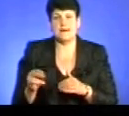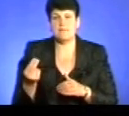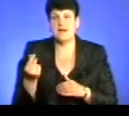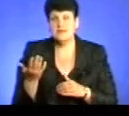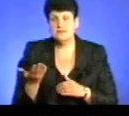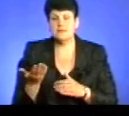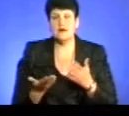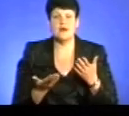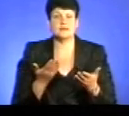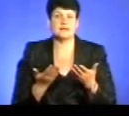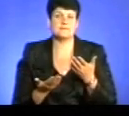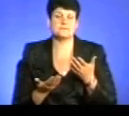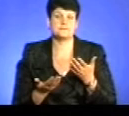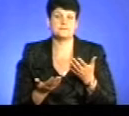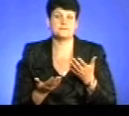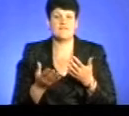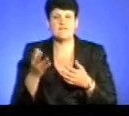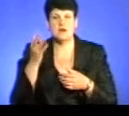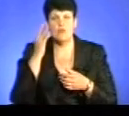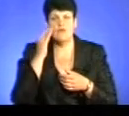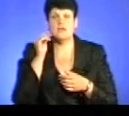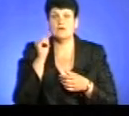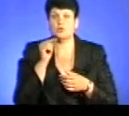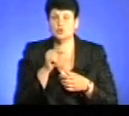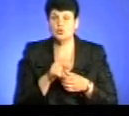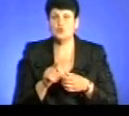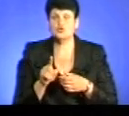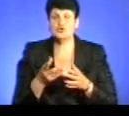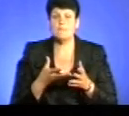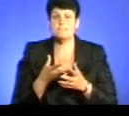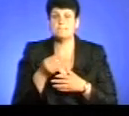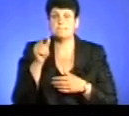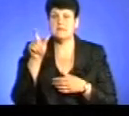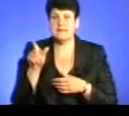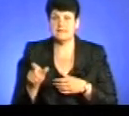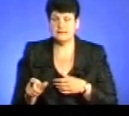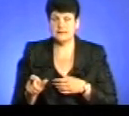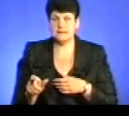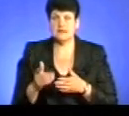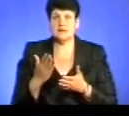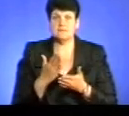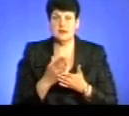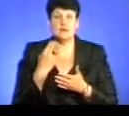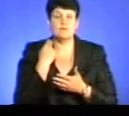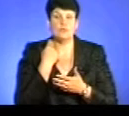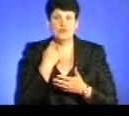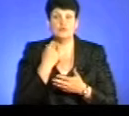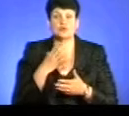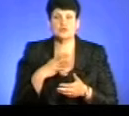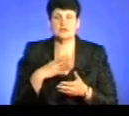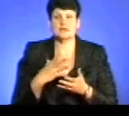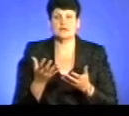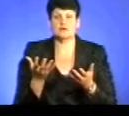з врахуванням того, що платник аліментів, який мав заборгованість, він очікував на